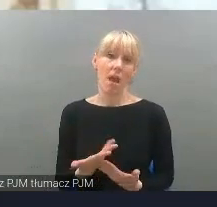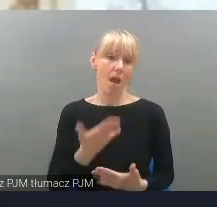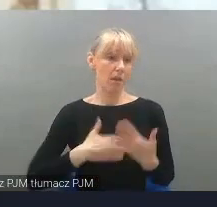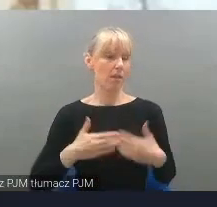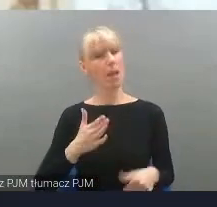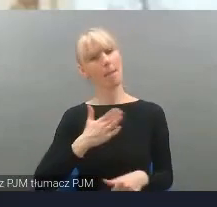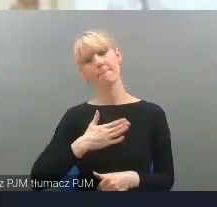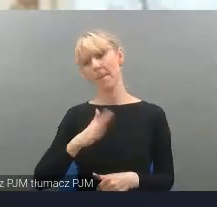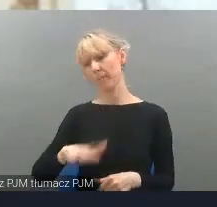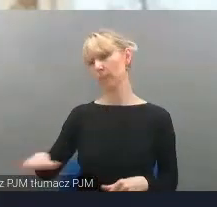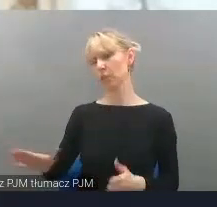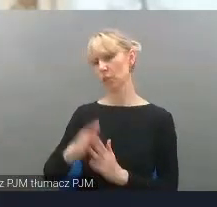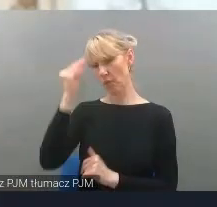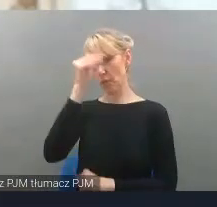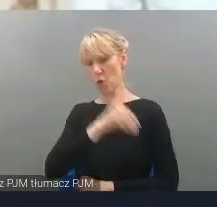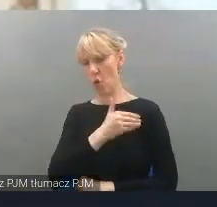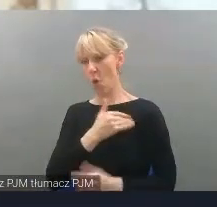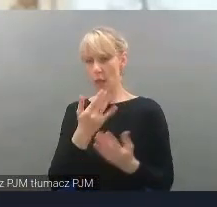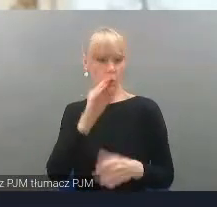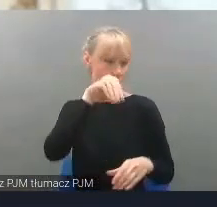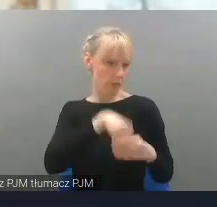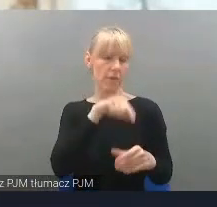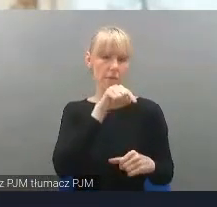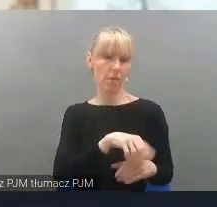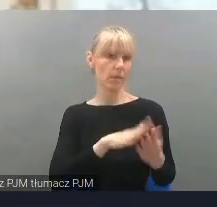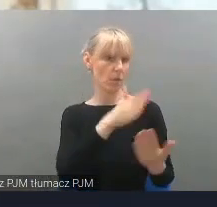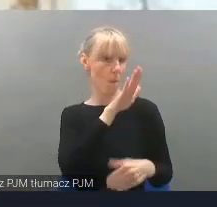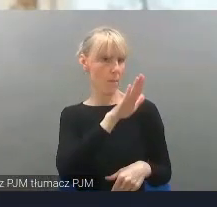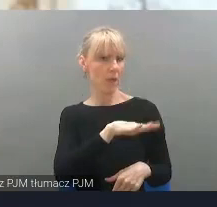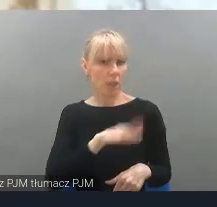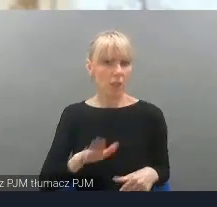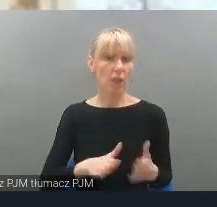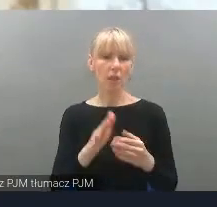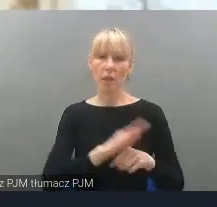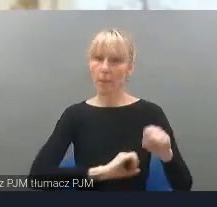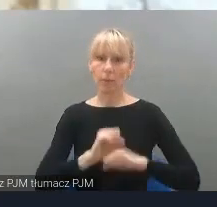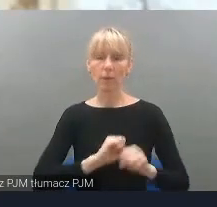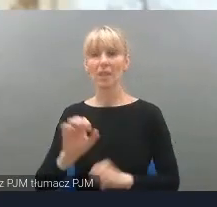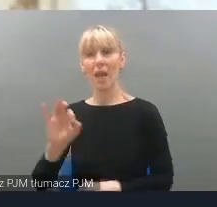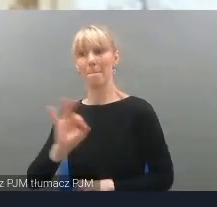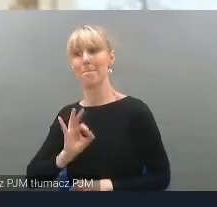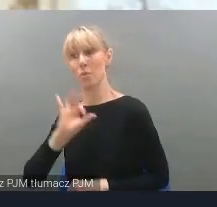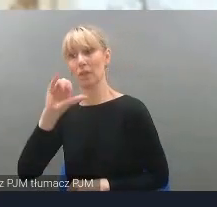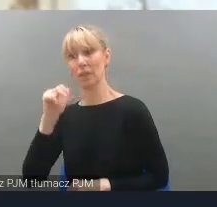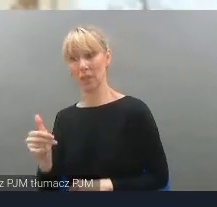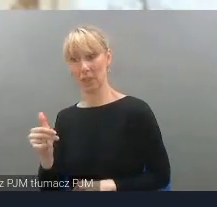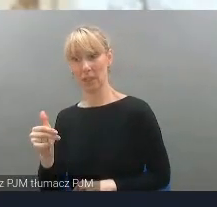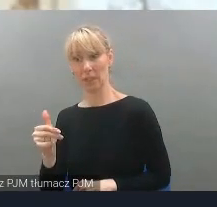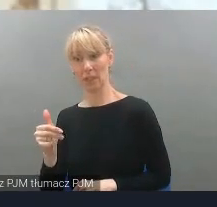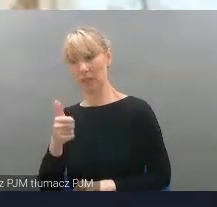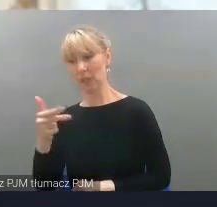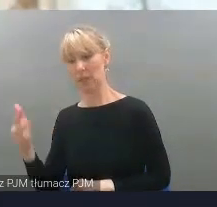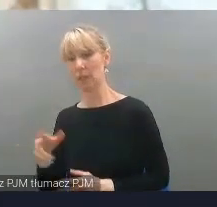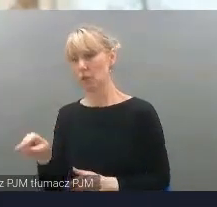które są w szkole, której są osoby z różnymi niepełnosprawnościami i dla moich synów to jest tak bardzo